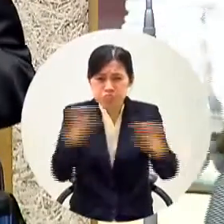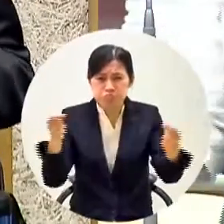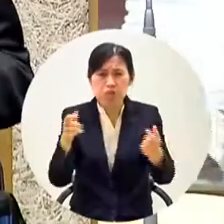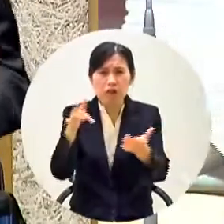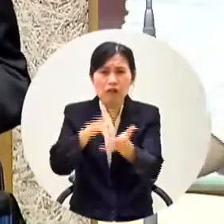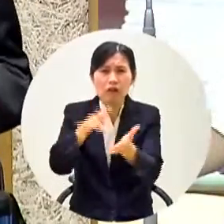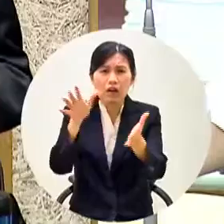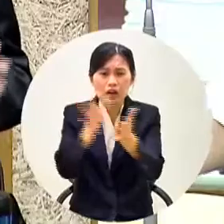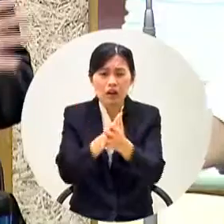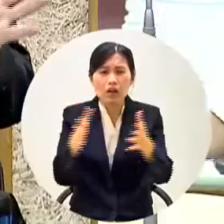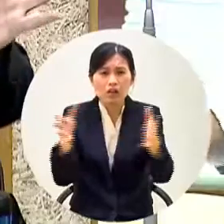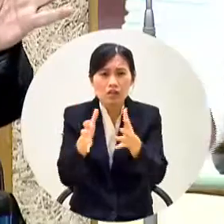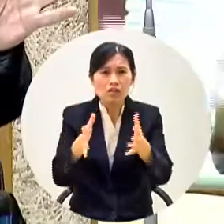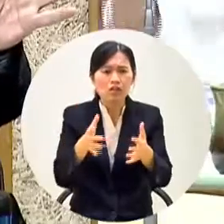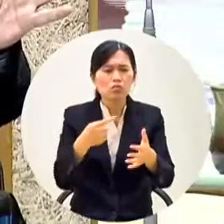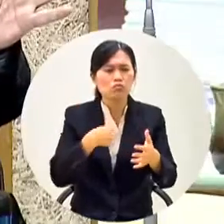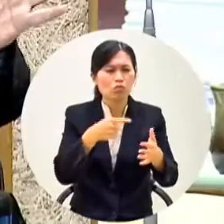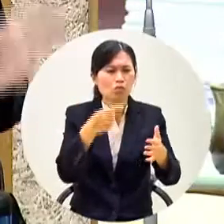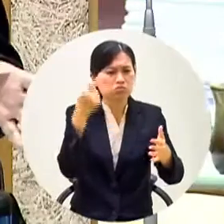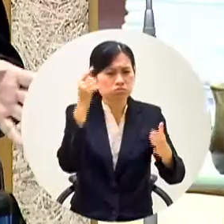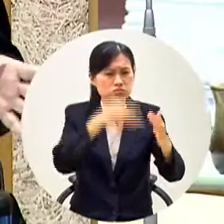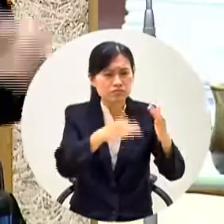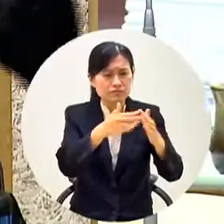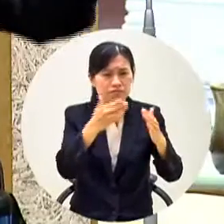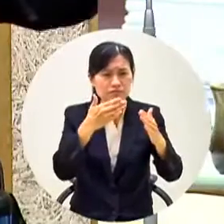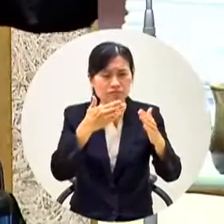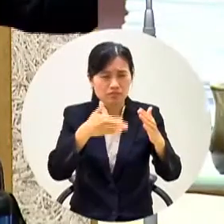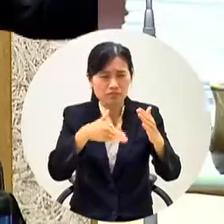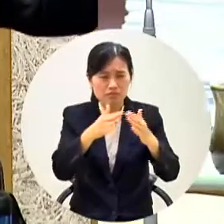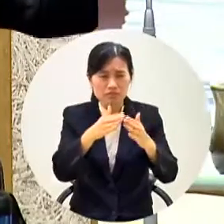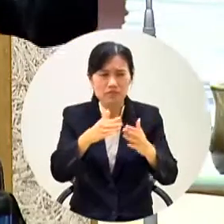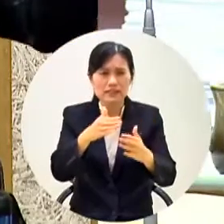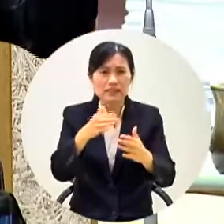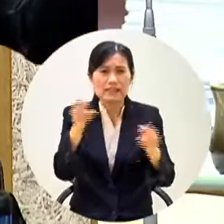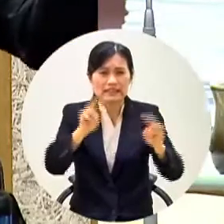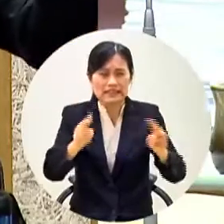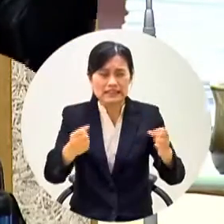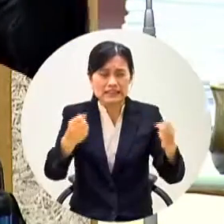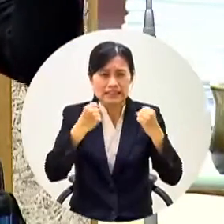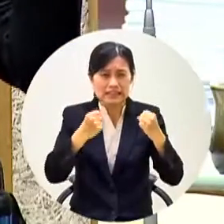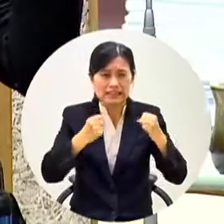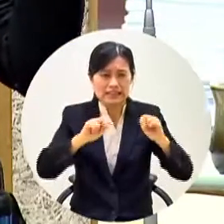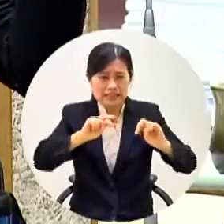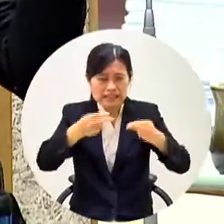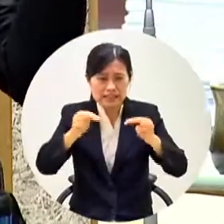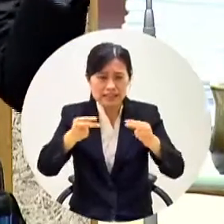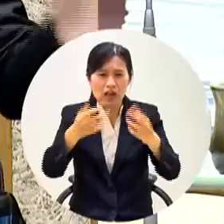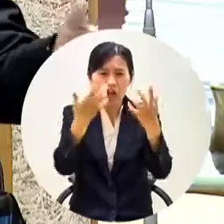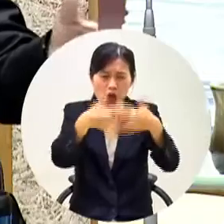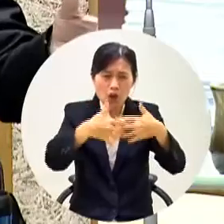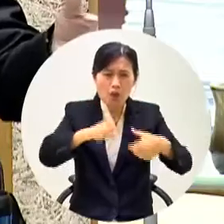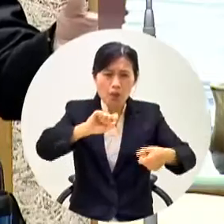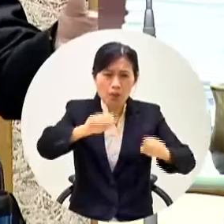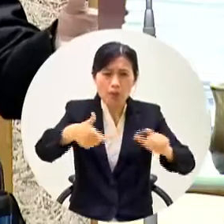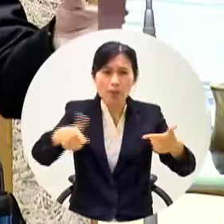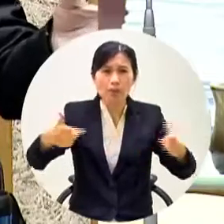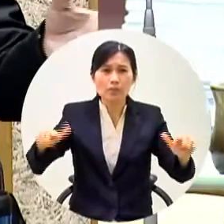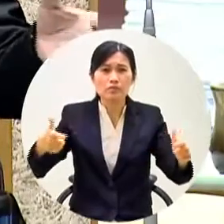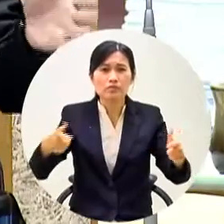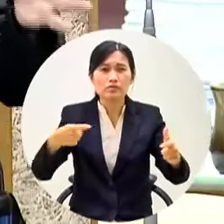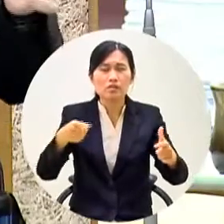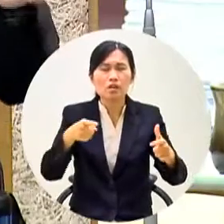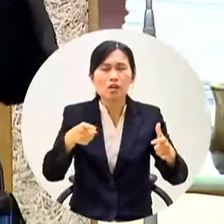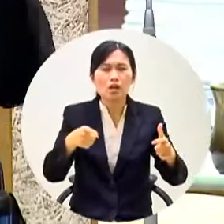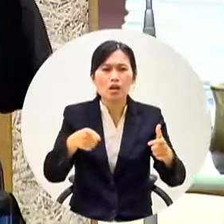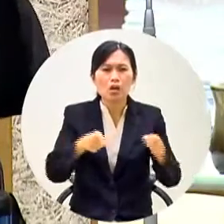每個學校他有電力改善設備小港國中電力改善一千兩百七十萬你不要轉移喔